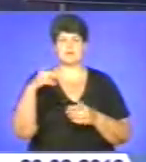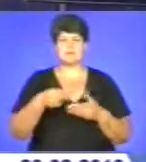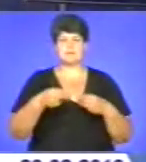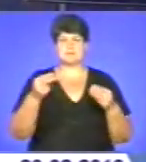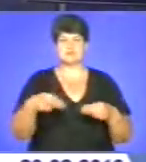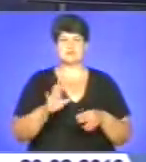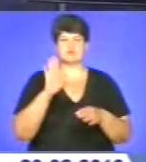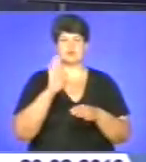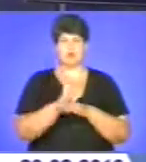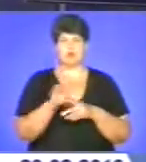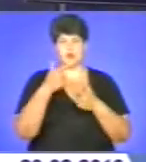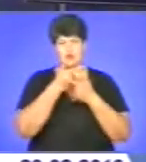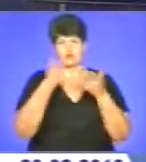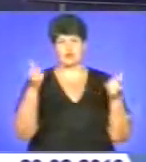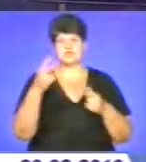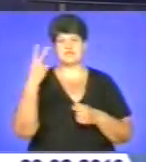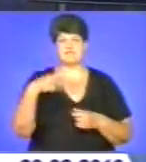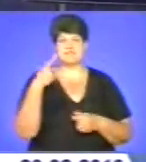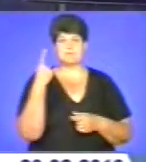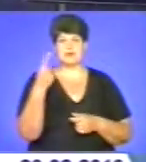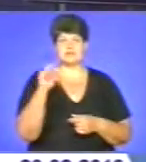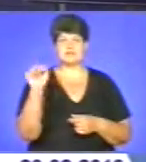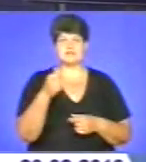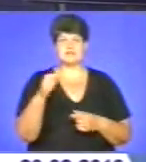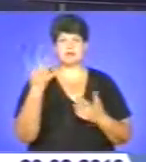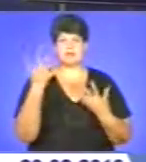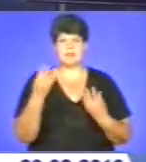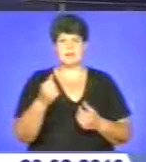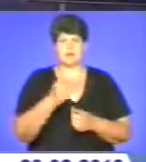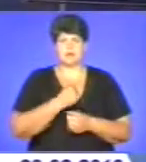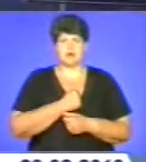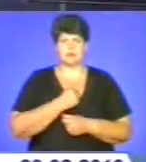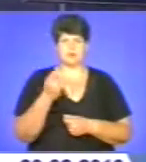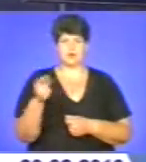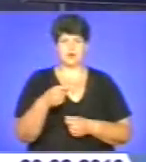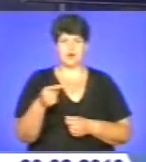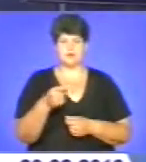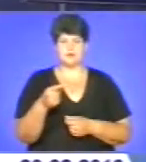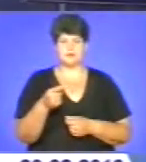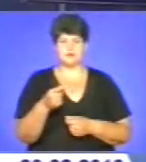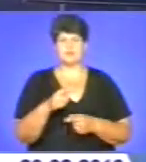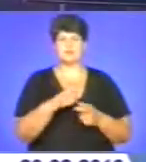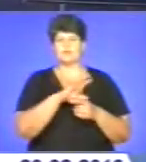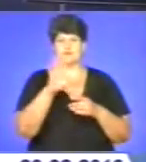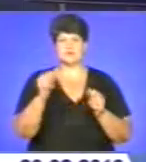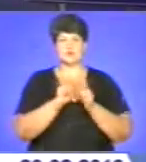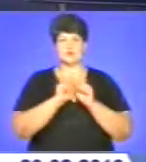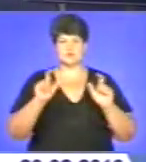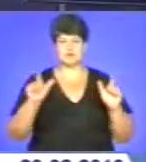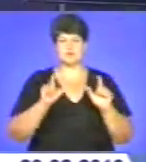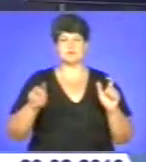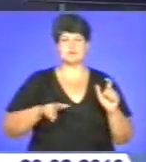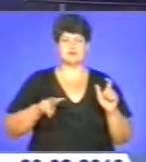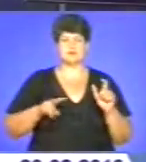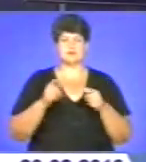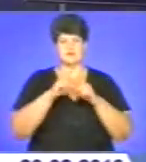розпорядження про оголошення 21 серпня днем жалоби у Тернополі. Відтак, на установах, організаціях, адміністративних